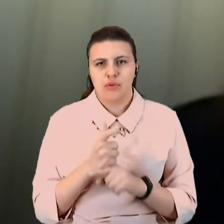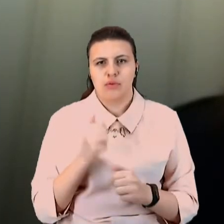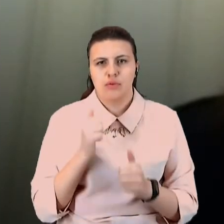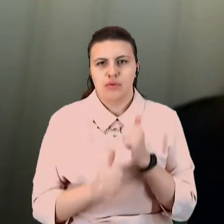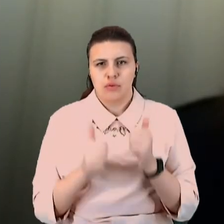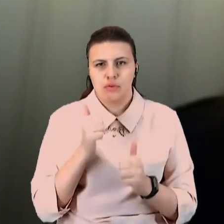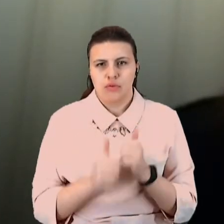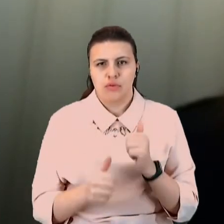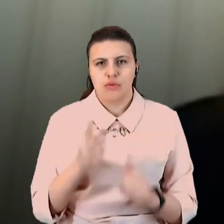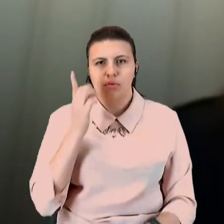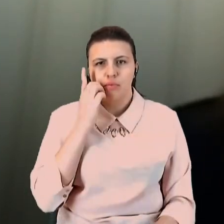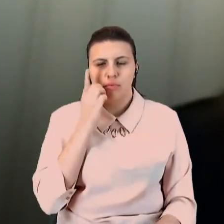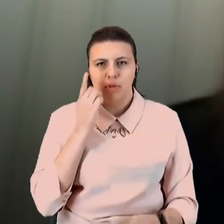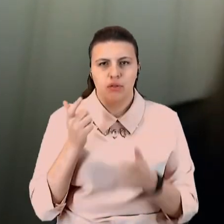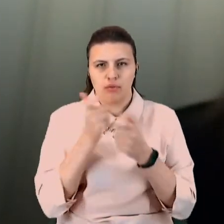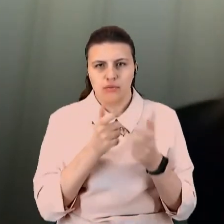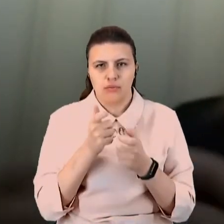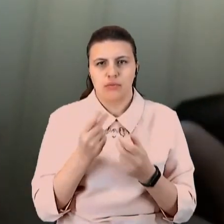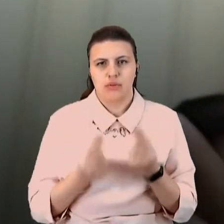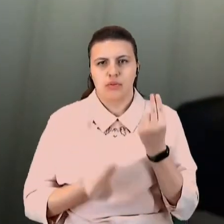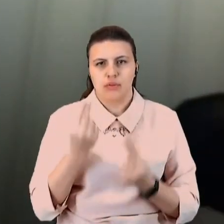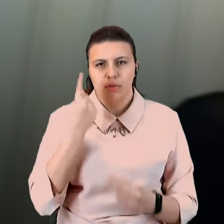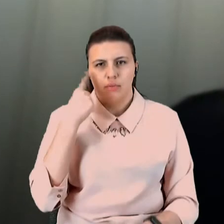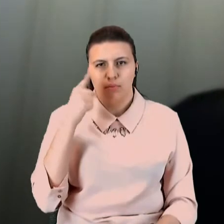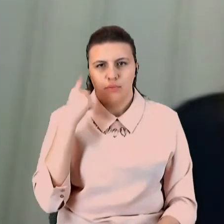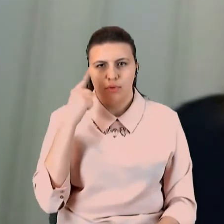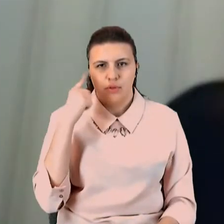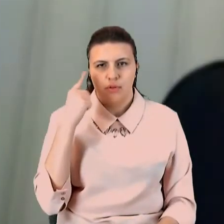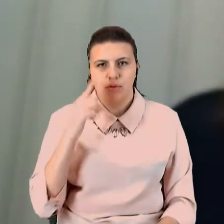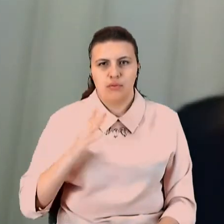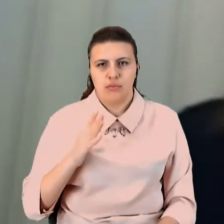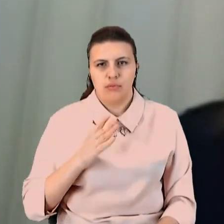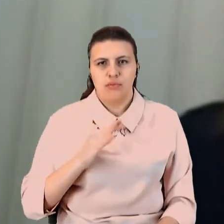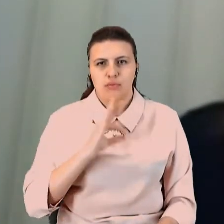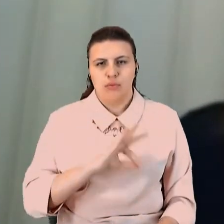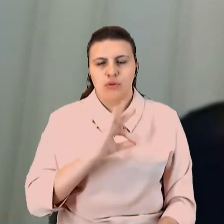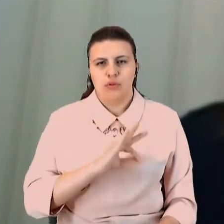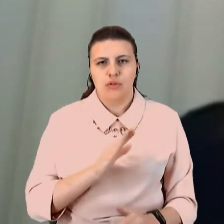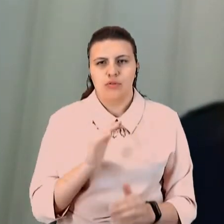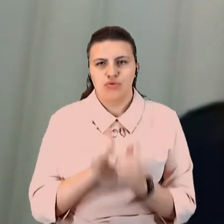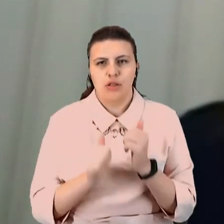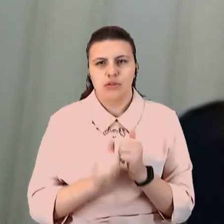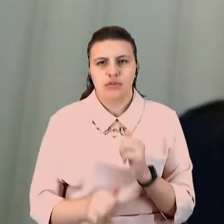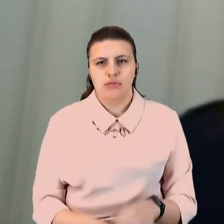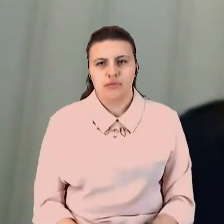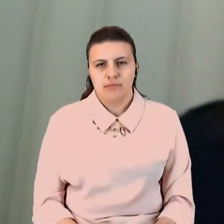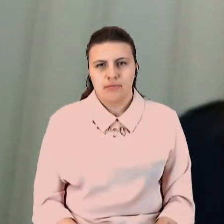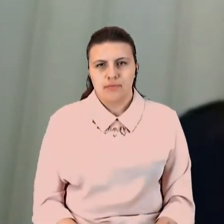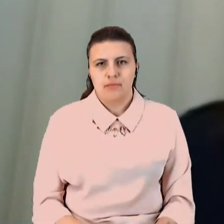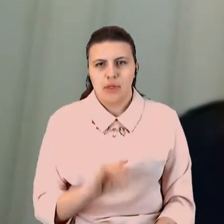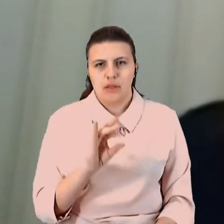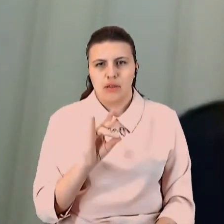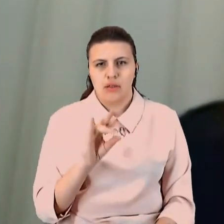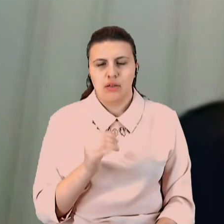телефон, ігри, кульки. Буває зловживаємо такі. Ірино, наскільки охоче